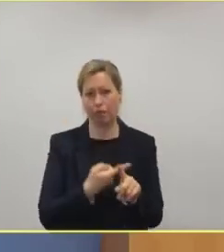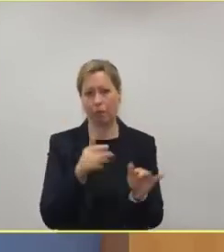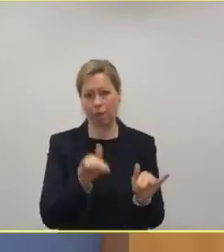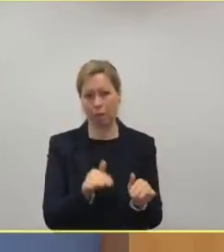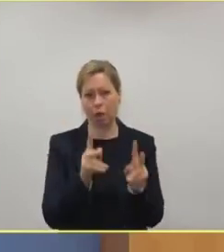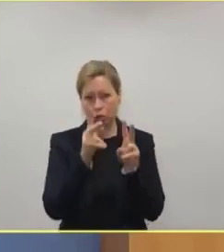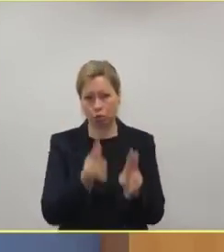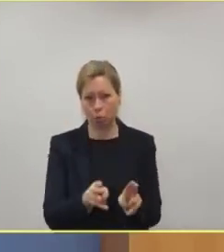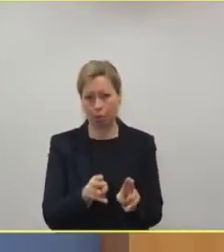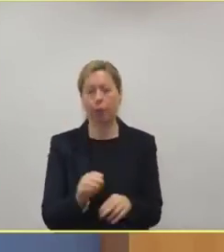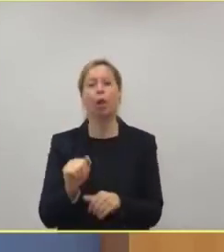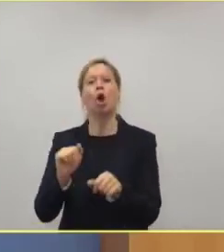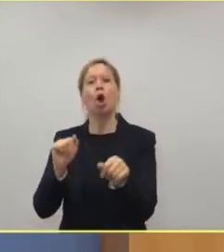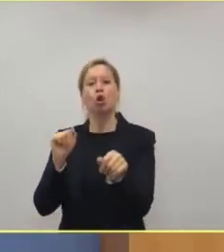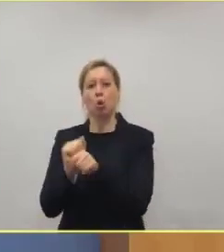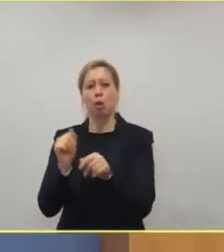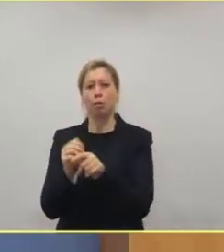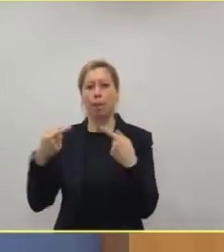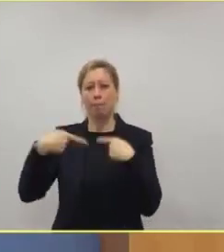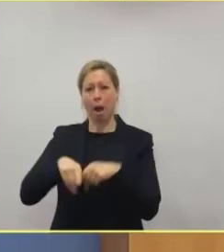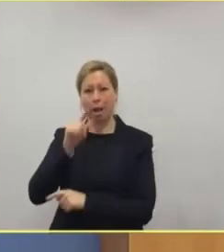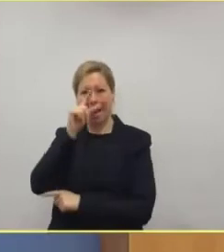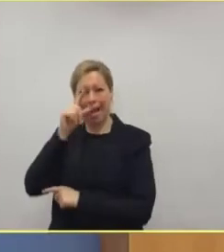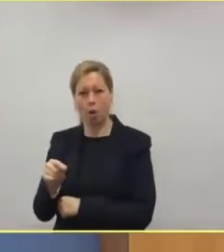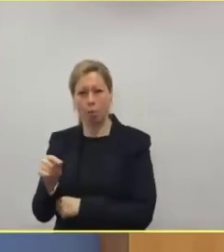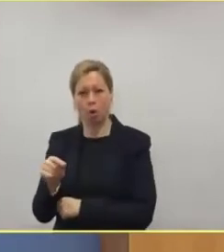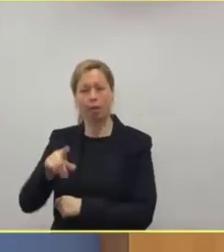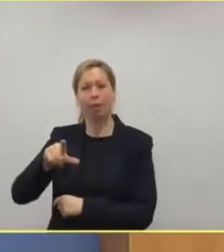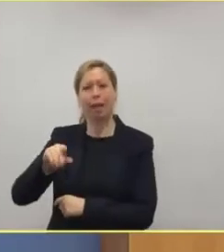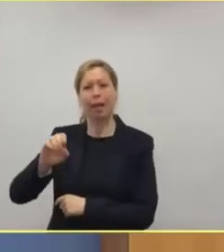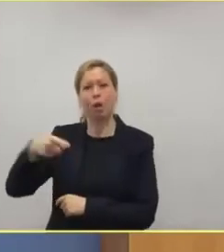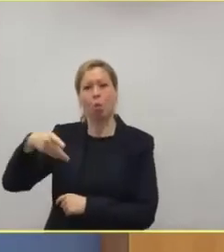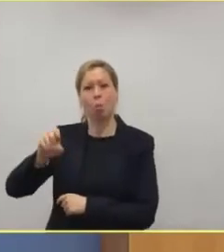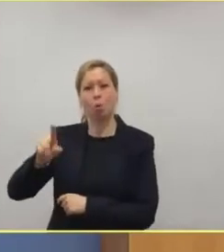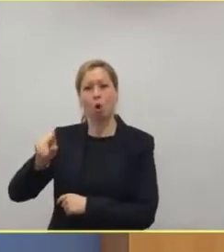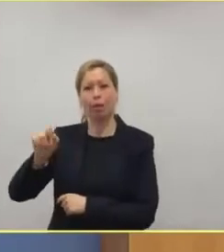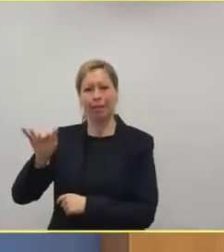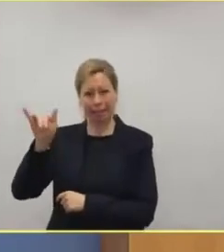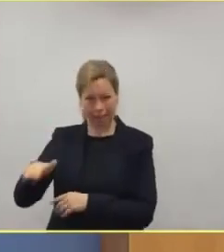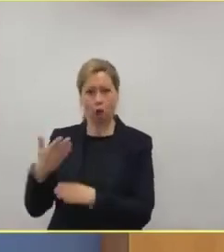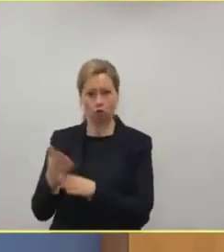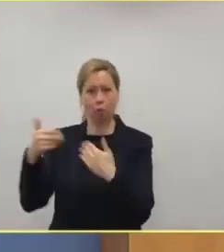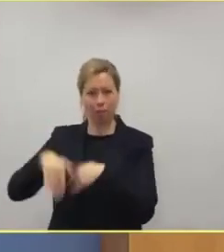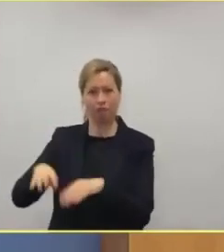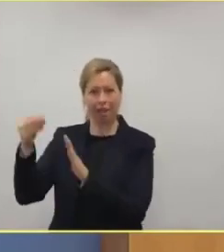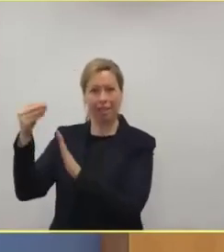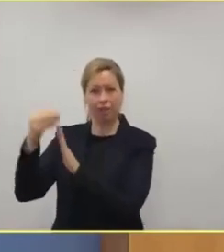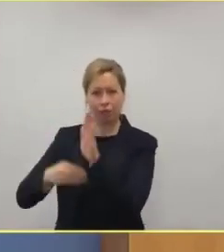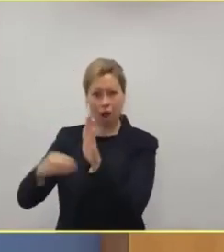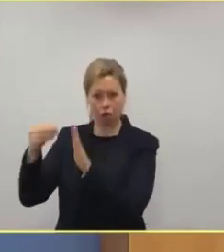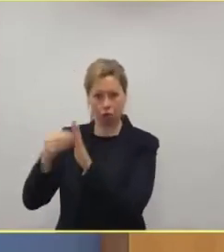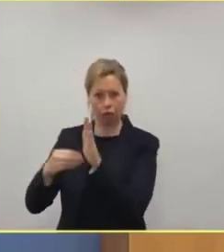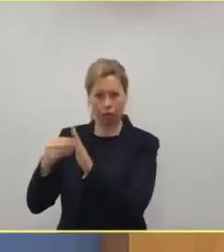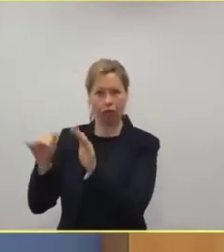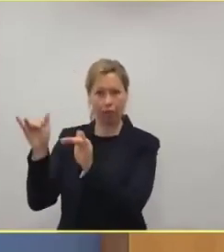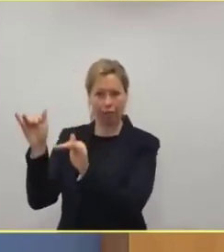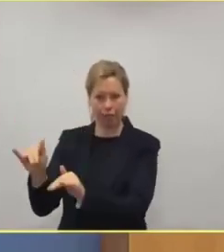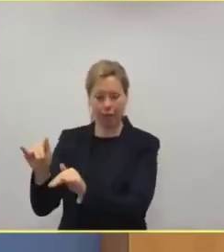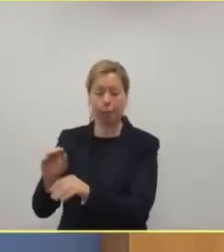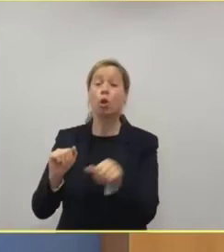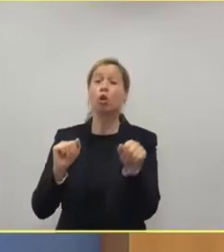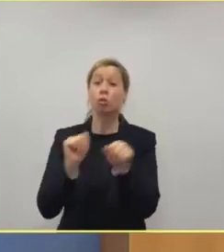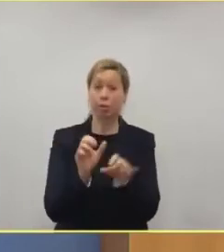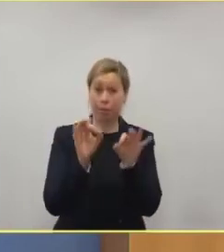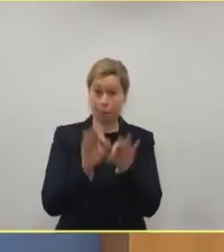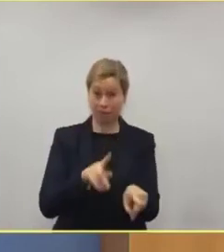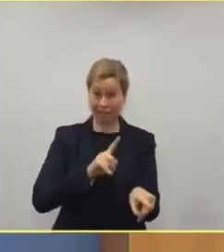Leopoldina geführt haben, auch verschriftlicht haben, inwiefern auch eine Verkürzung der Quarantäne